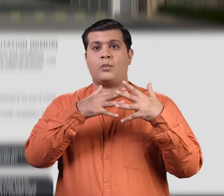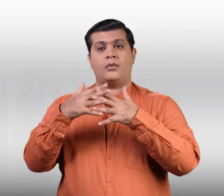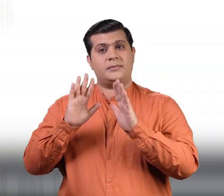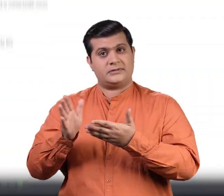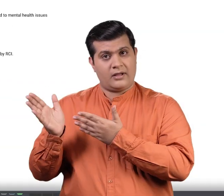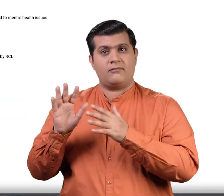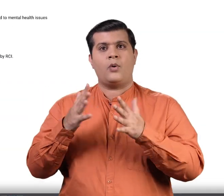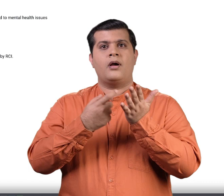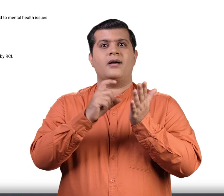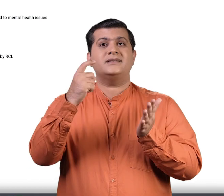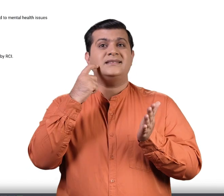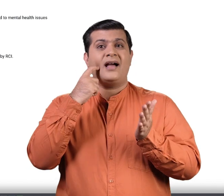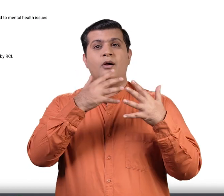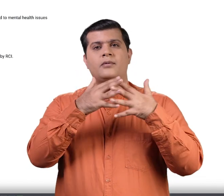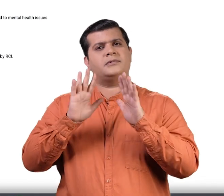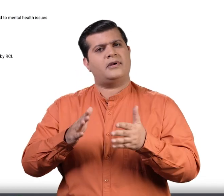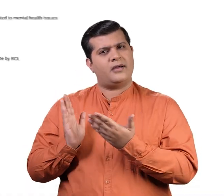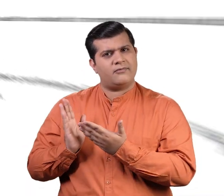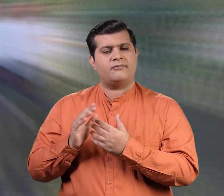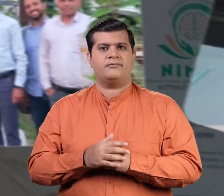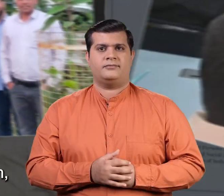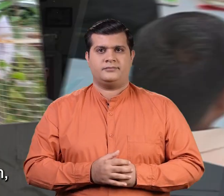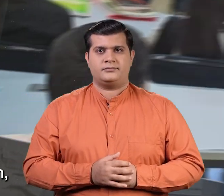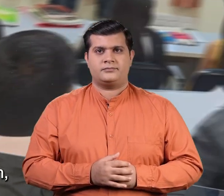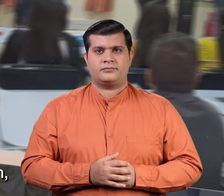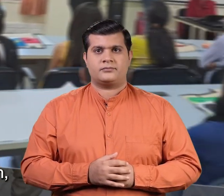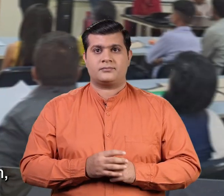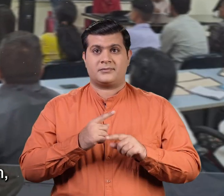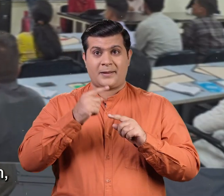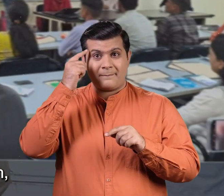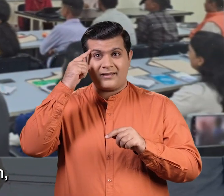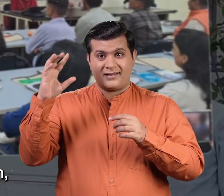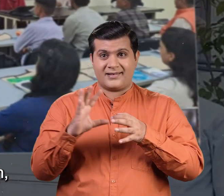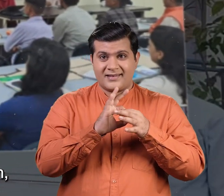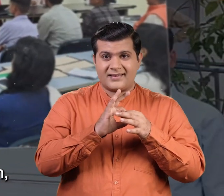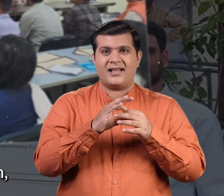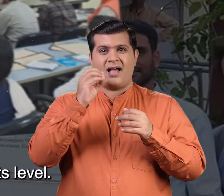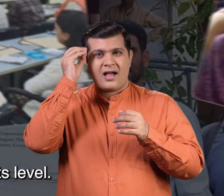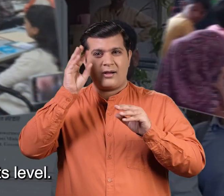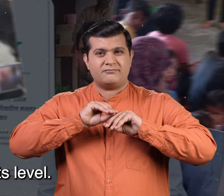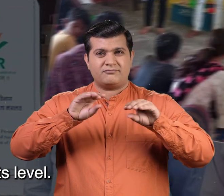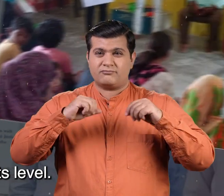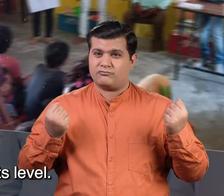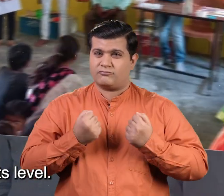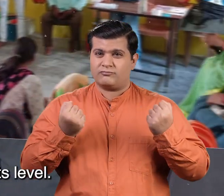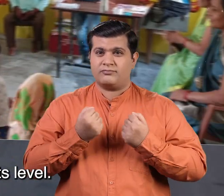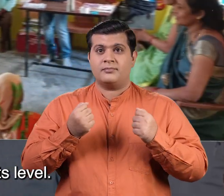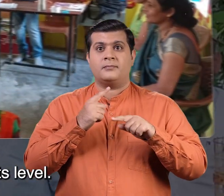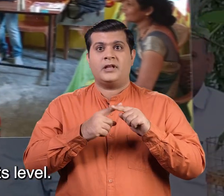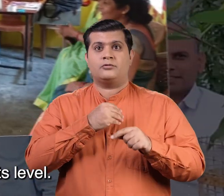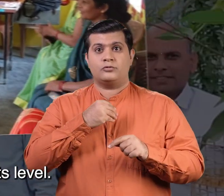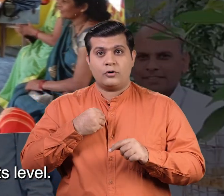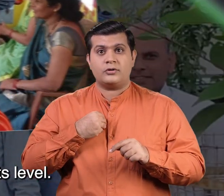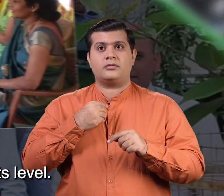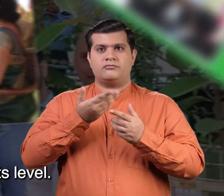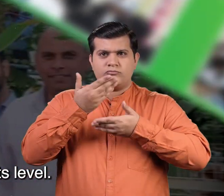या फिर RCI की वेबसाइट पर उपलब्द है मानसिक स्वास्त के प्रती जागरुकता पहलाने के लिए संस्थान जमीनी स्थर पर